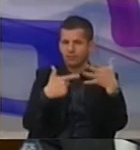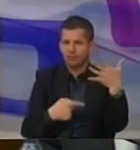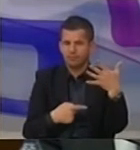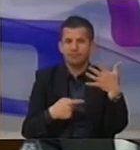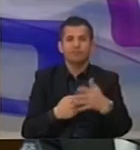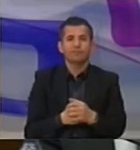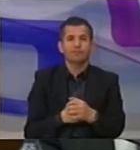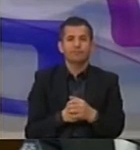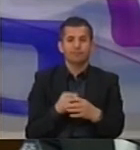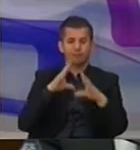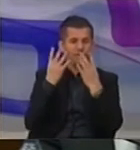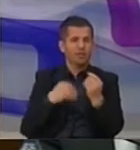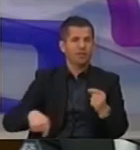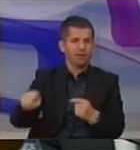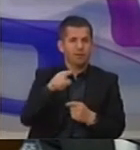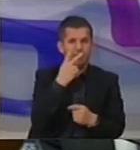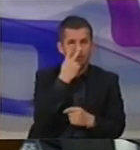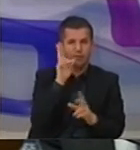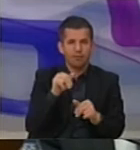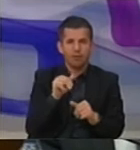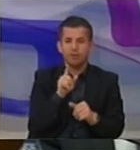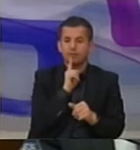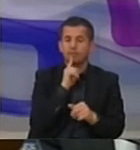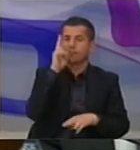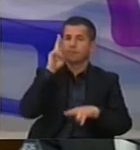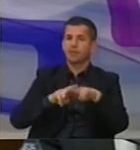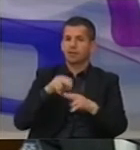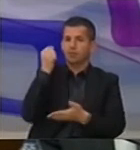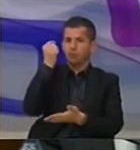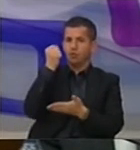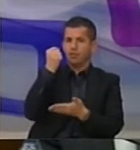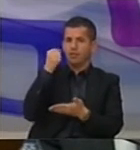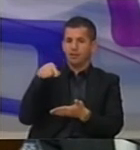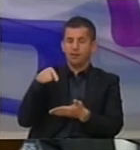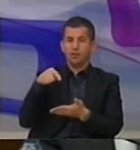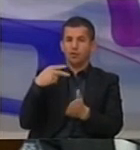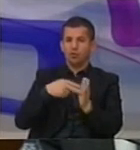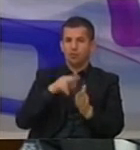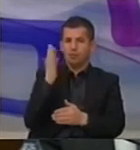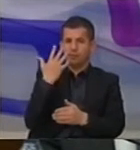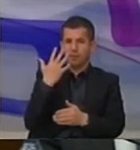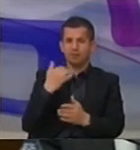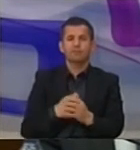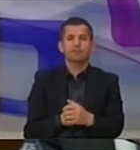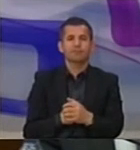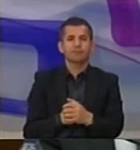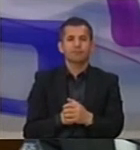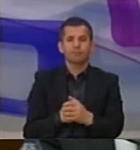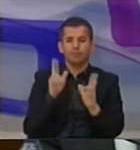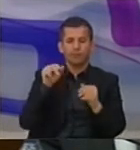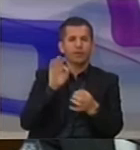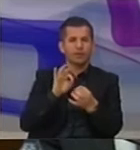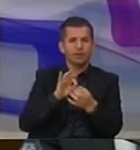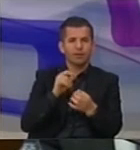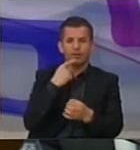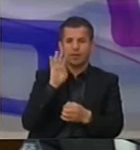Ne jemi gjithë dëshmitarë që me ras në aprovimit bugjetit këti viti, jënë marë masa për kursime dhe